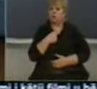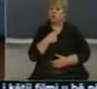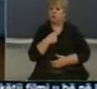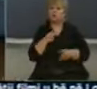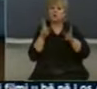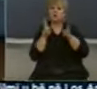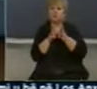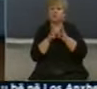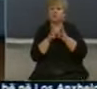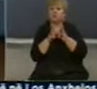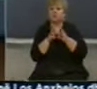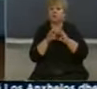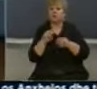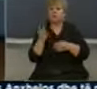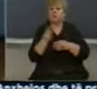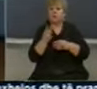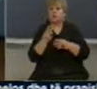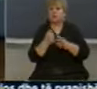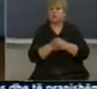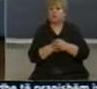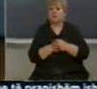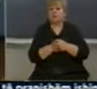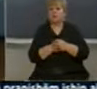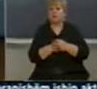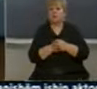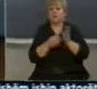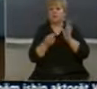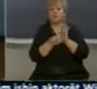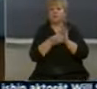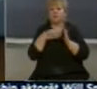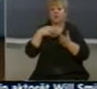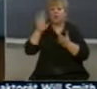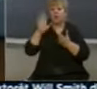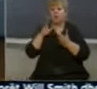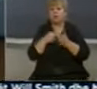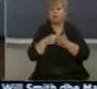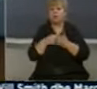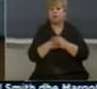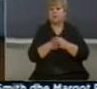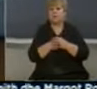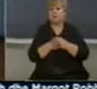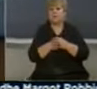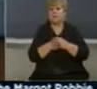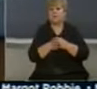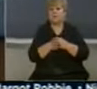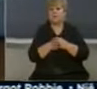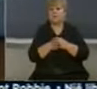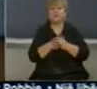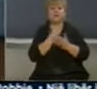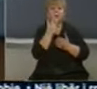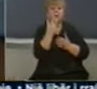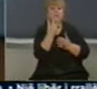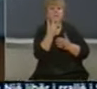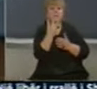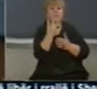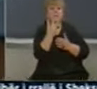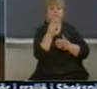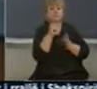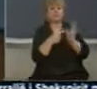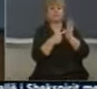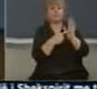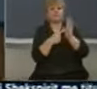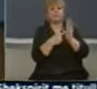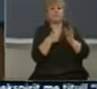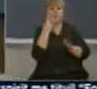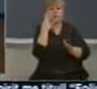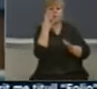ashtimin të rezervuar për në këtë pikën e jashtë trendi ditës dhe të mundonat brenda tret minuqit për aqas 4